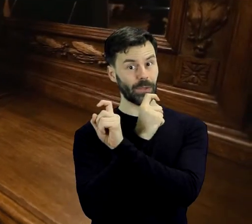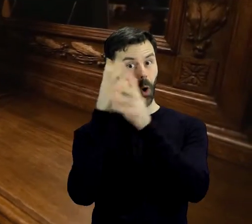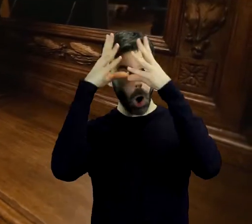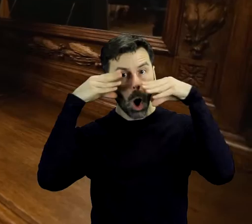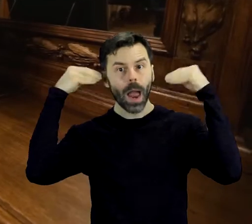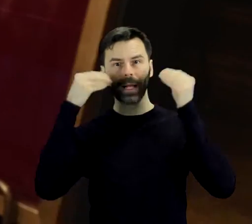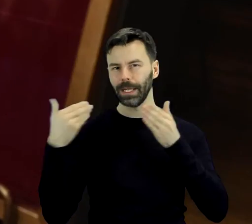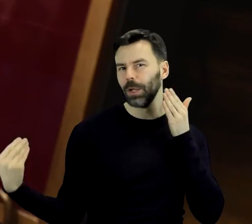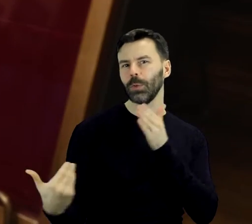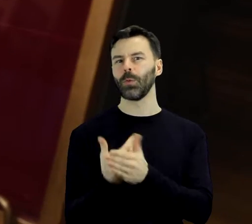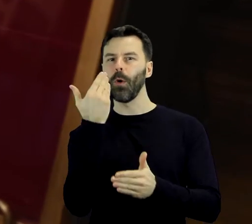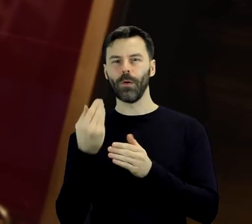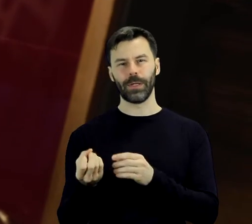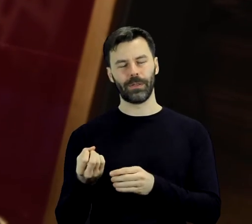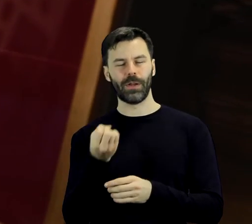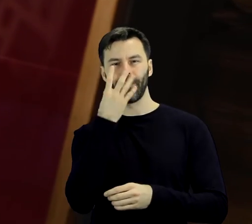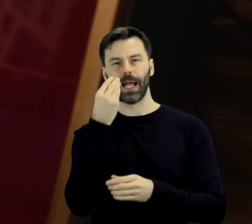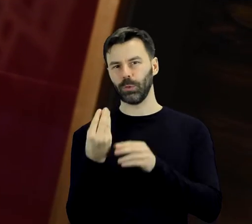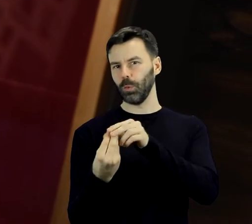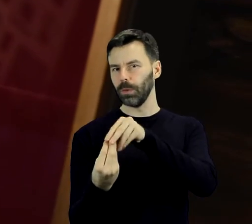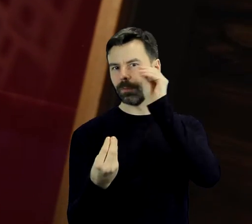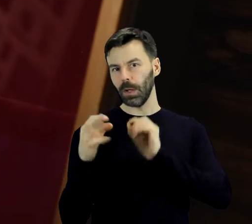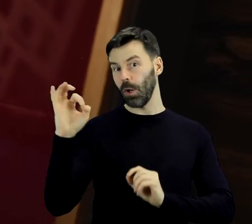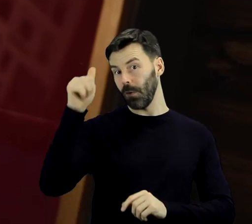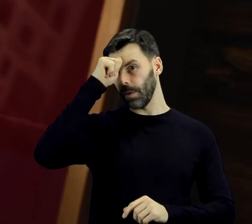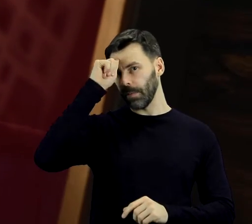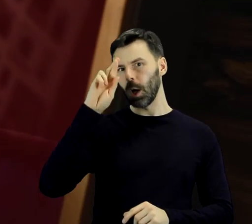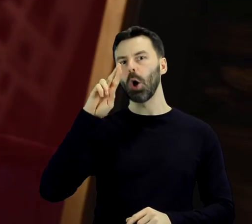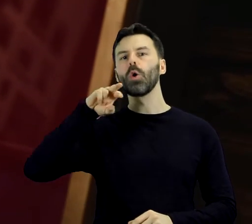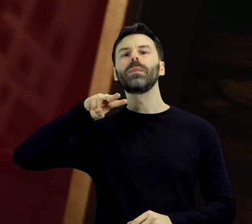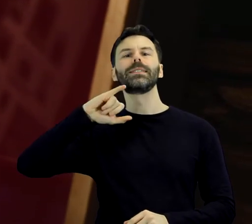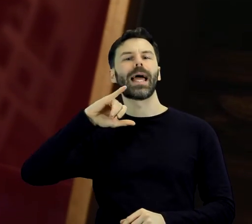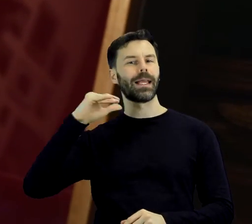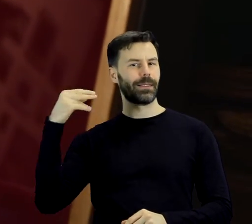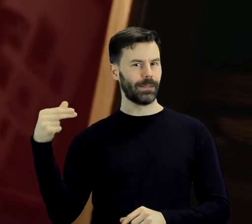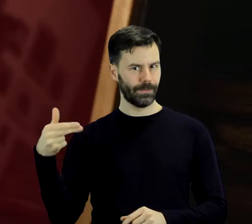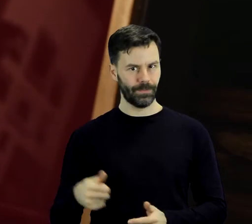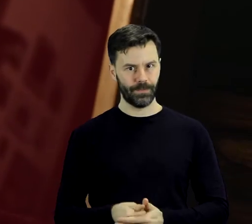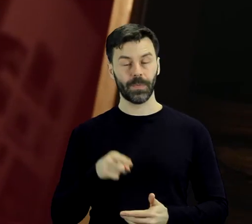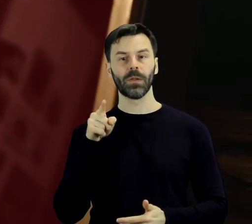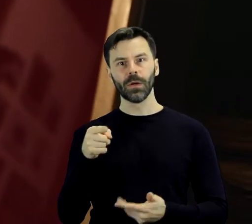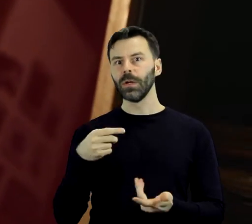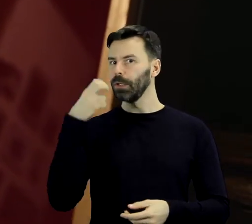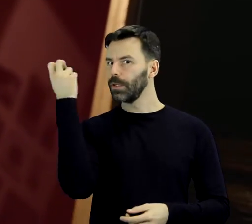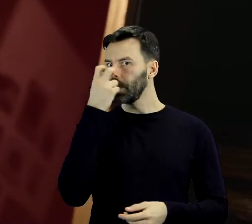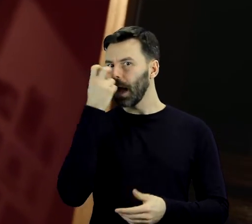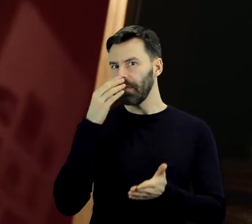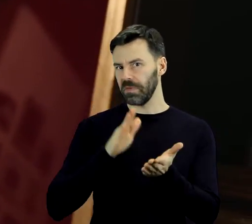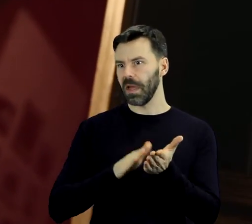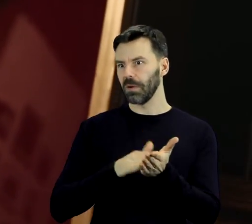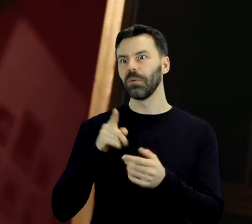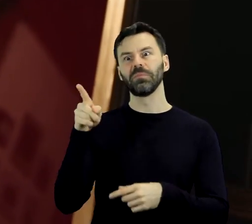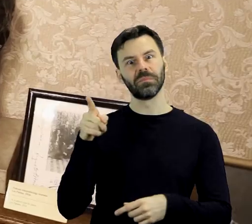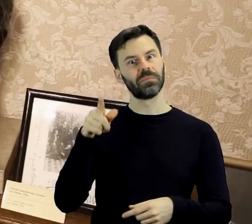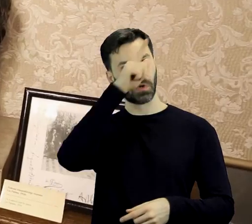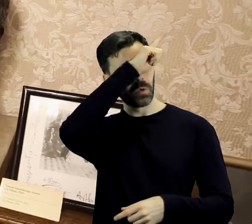Holandii nowej odmiany tego kwiatu, którą nazwano imieniem i nazwiskiem wielkiego pianisty. Ta nietypowa nagroda może być